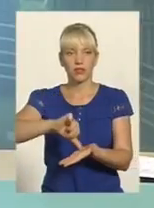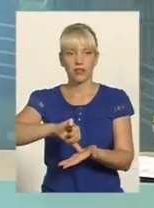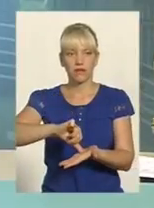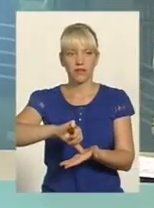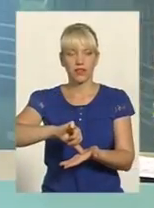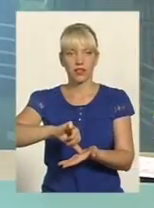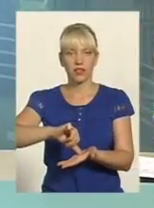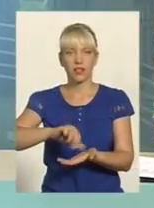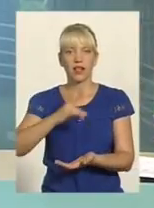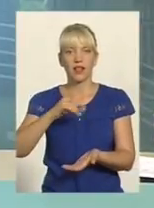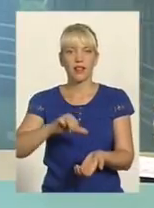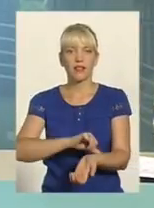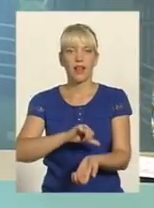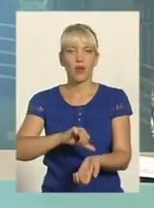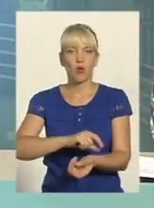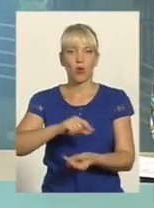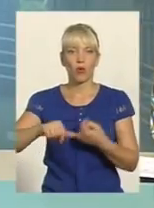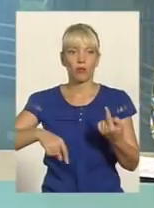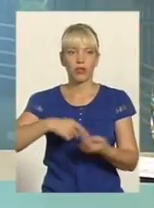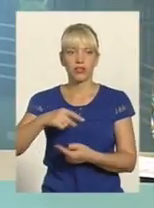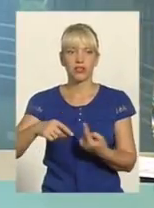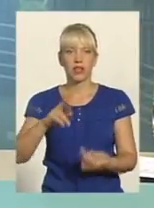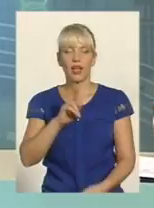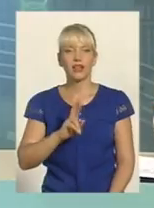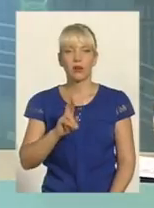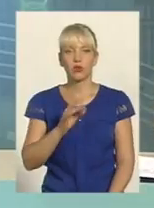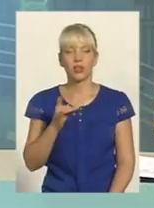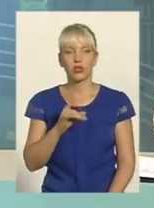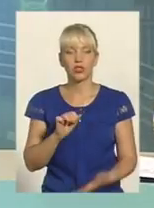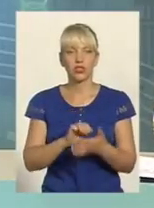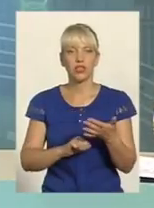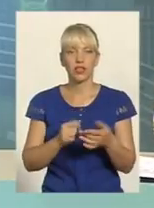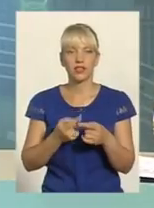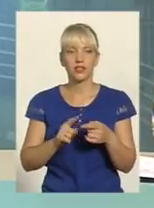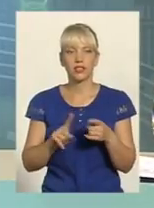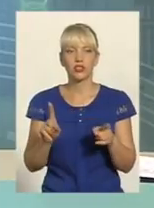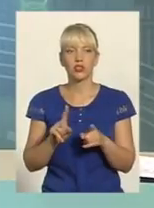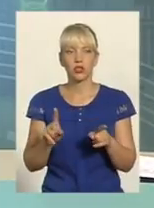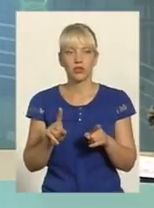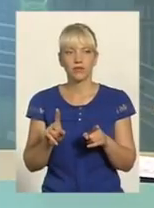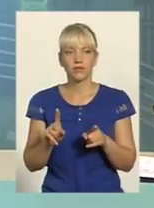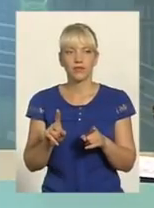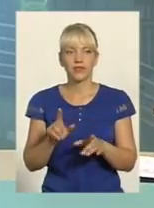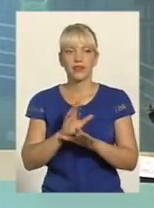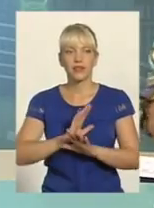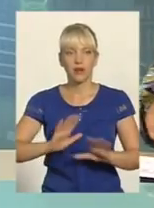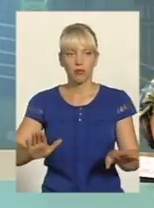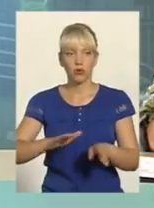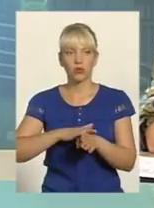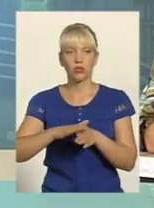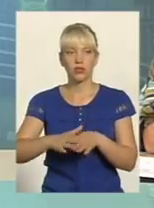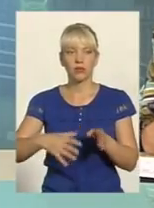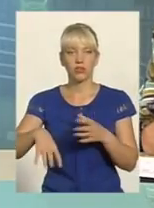наркобізнесу з Ярмолинецького району Через те, що не була дотримана уся